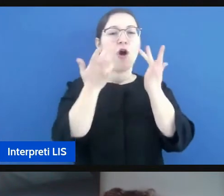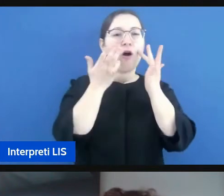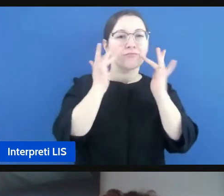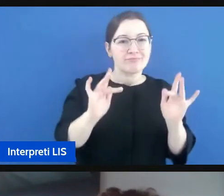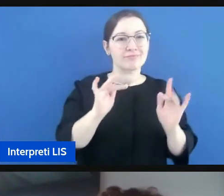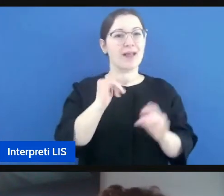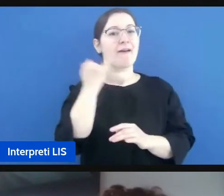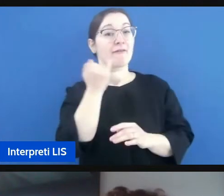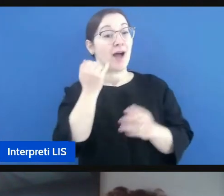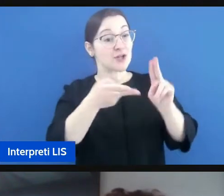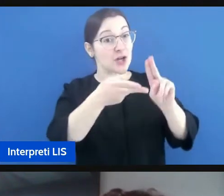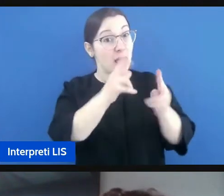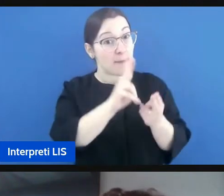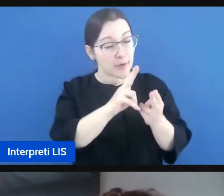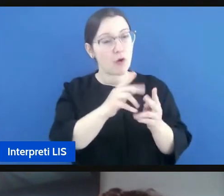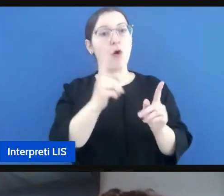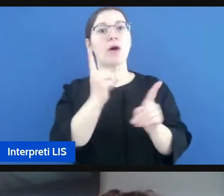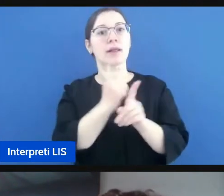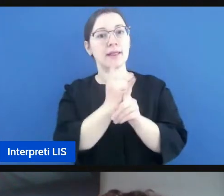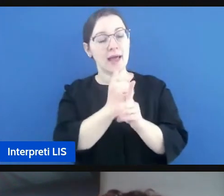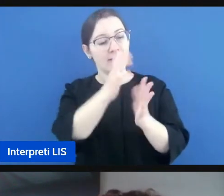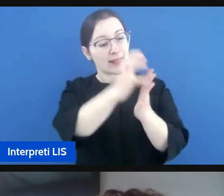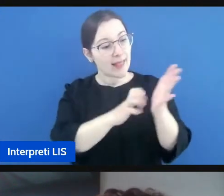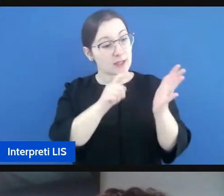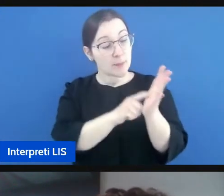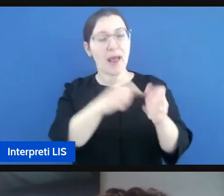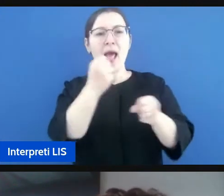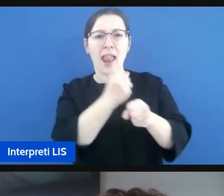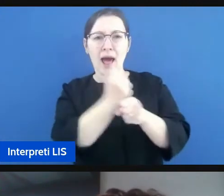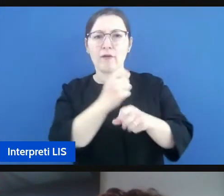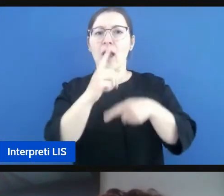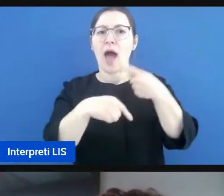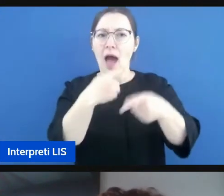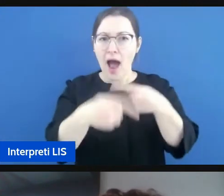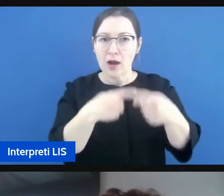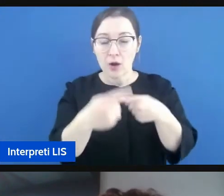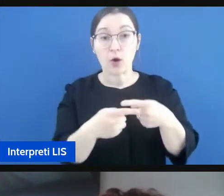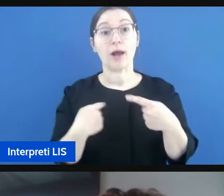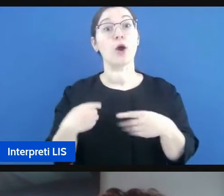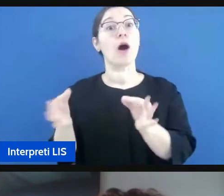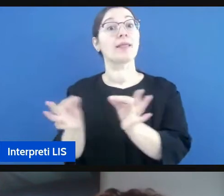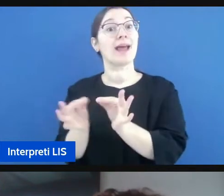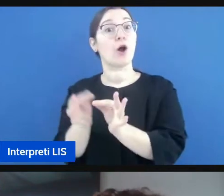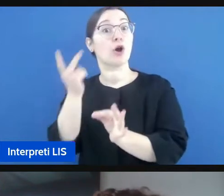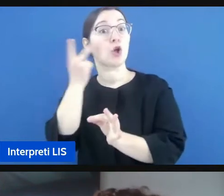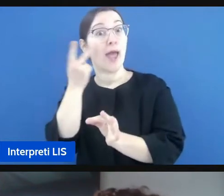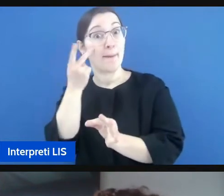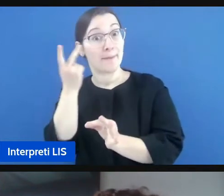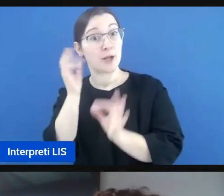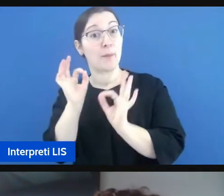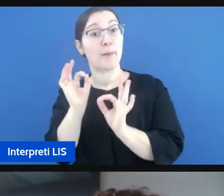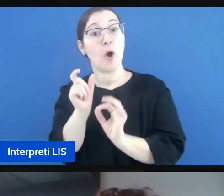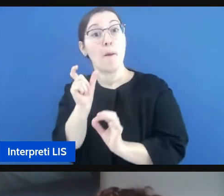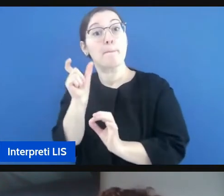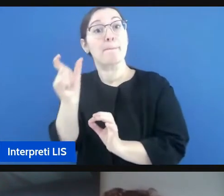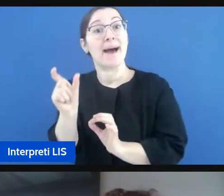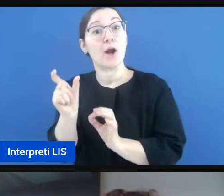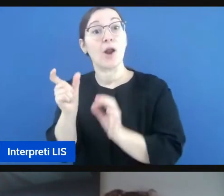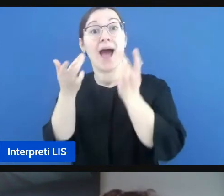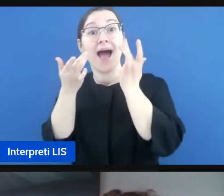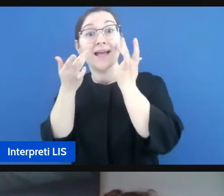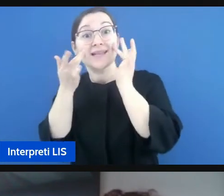col collega genitore Emilio non semplificati ma adattati e